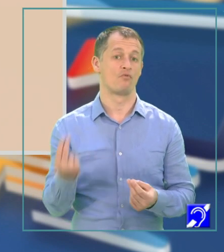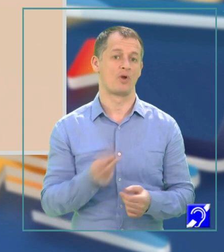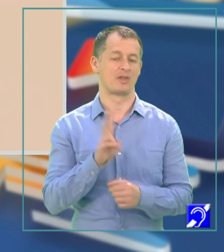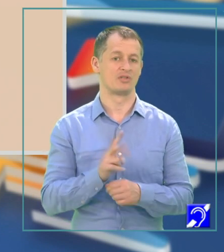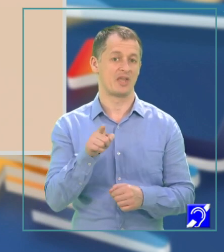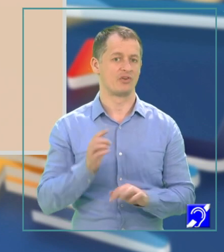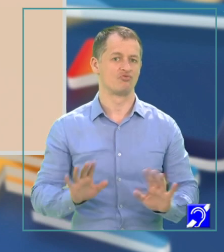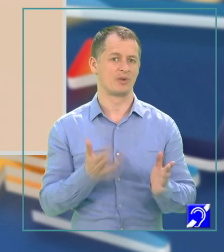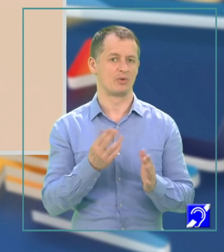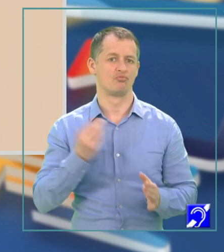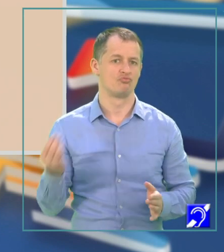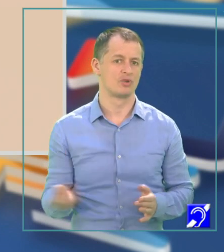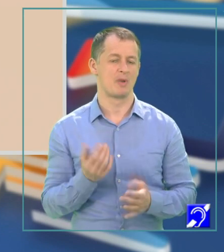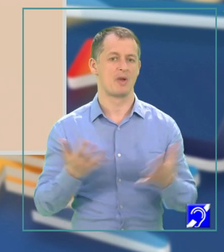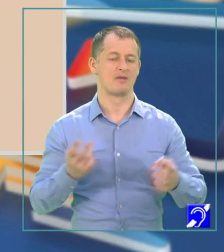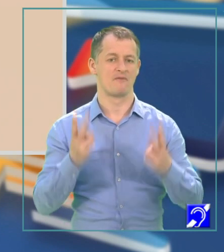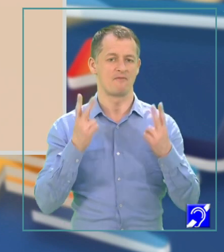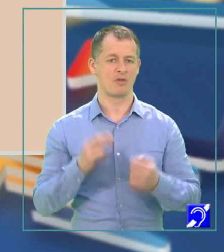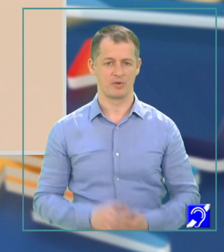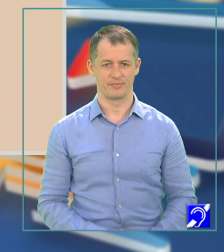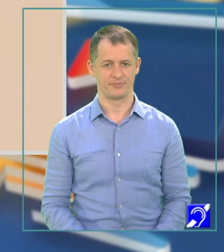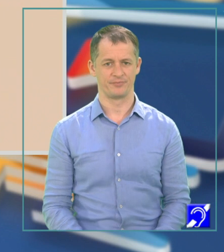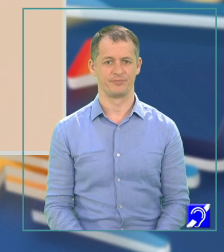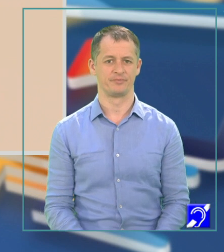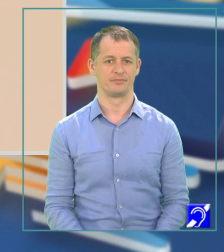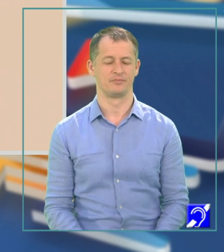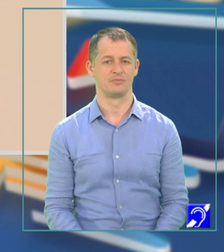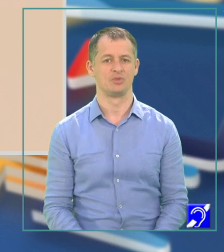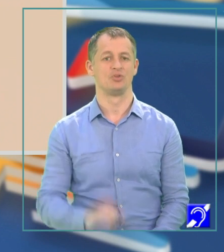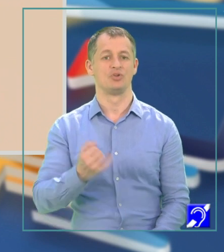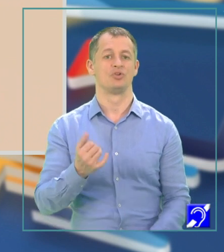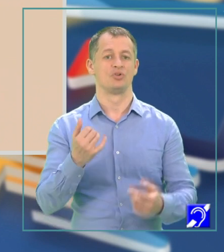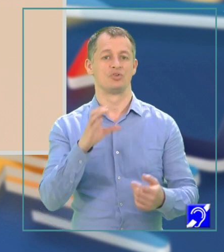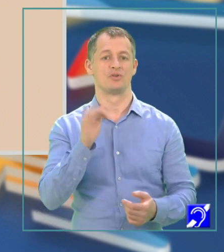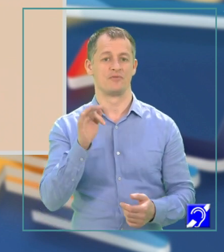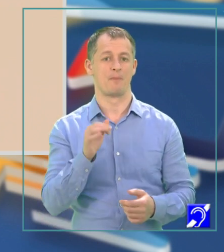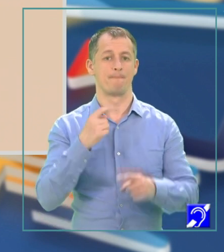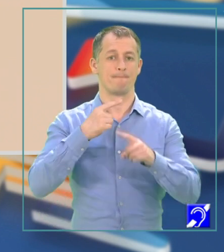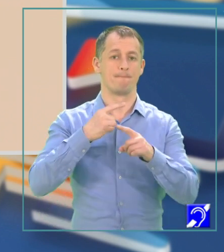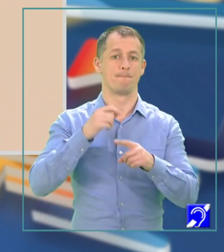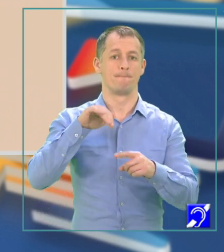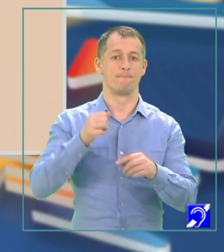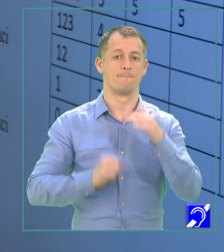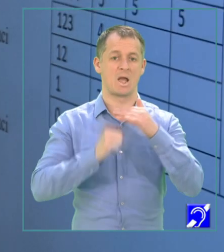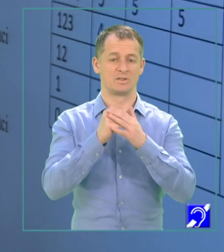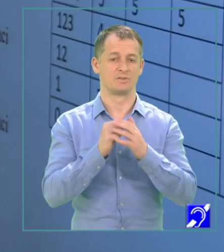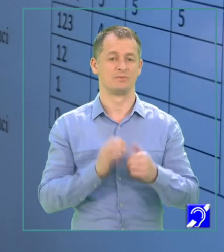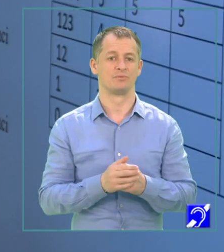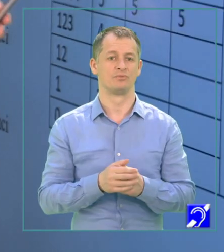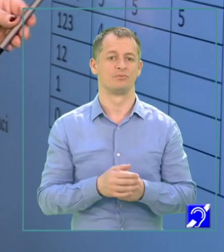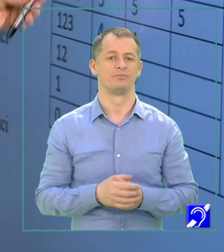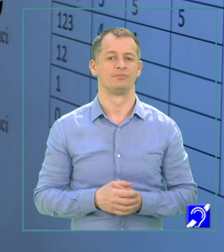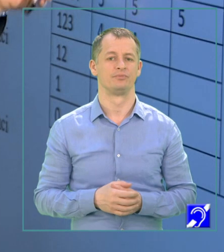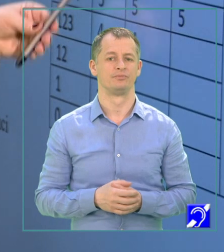inițializează cu cea mai mare valoare și cif max care am inițializat-o cu cea mai mică valoare. Am